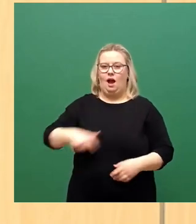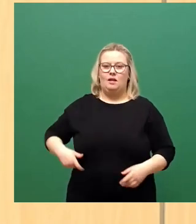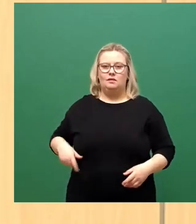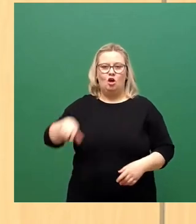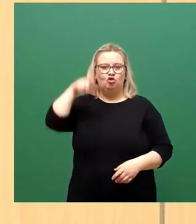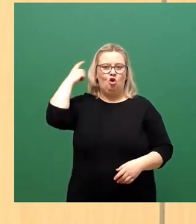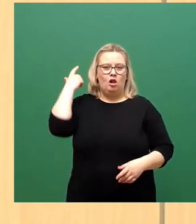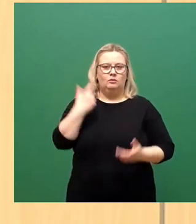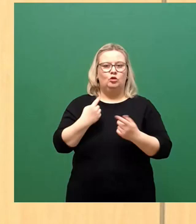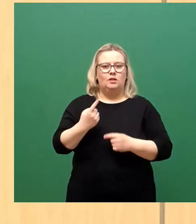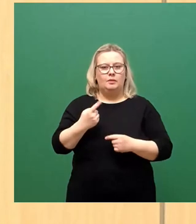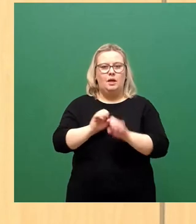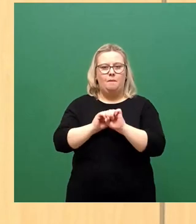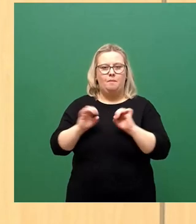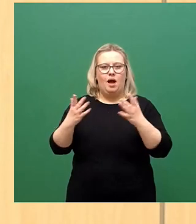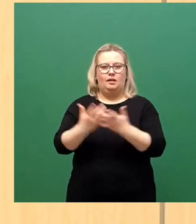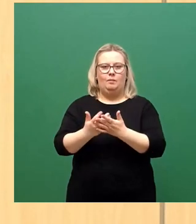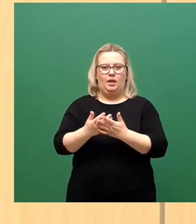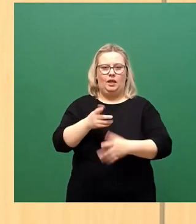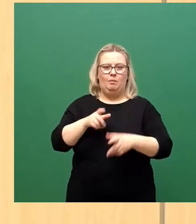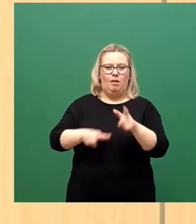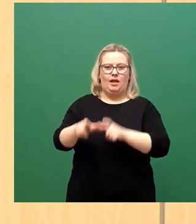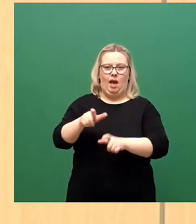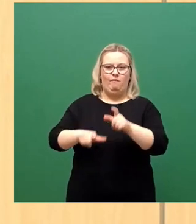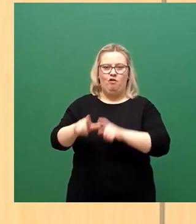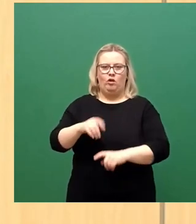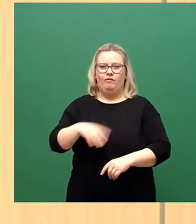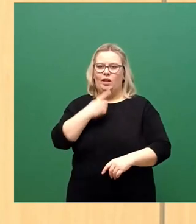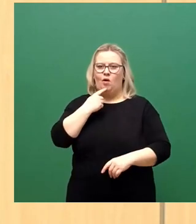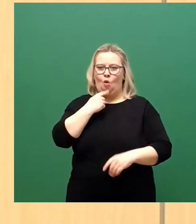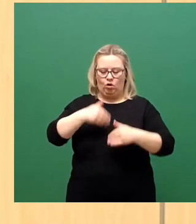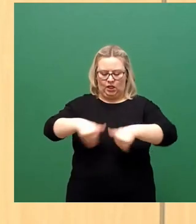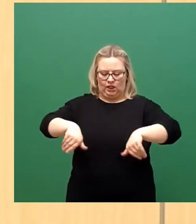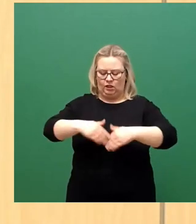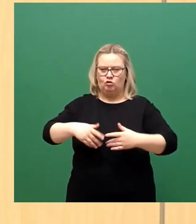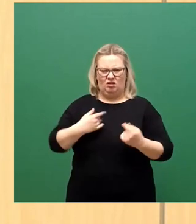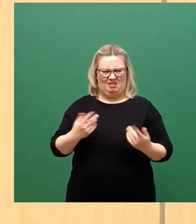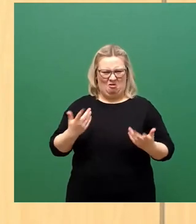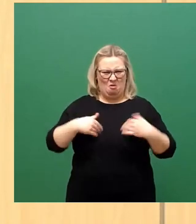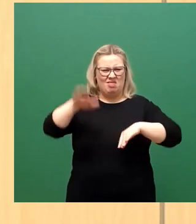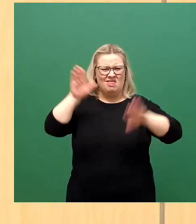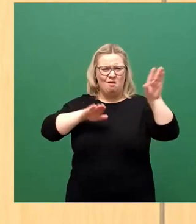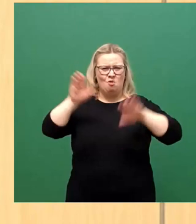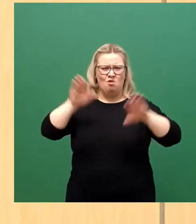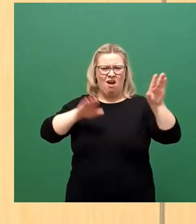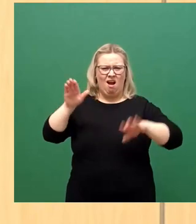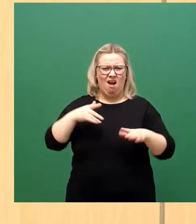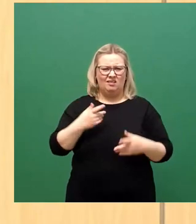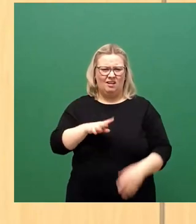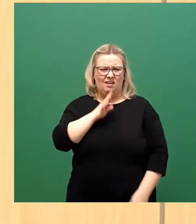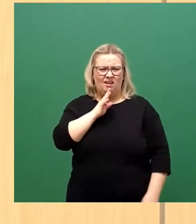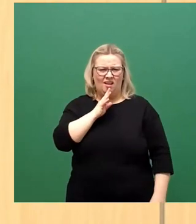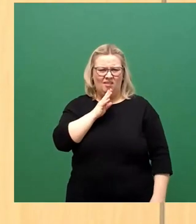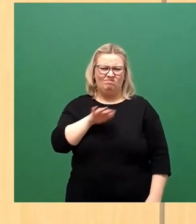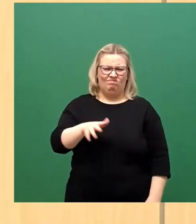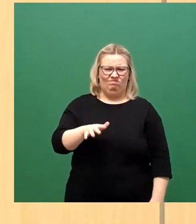Pandemiebekämpfung keine roten Linien mehr. Sprechen so Demokraten, frage ich Sie? Und ob sich die noch im